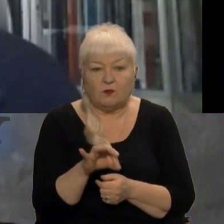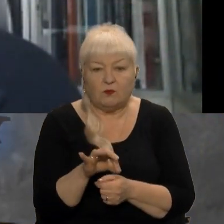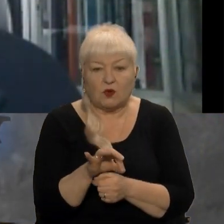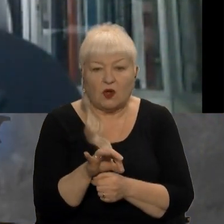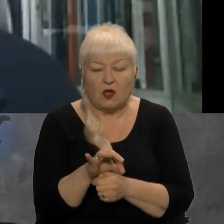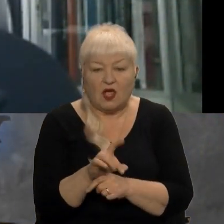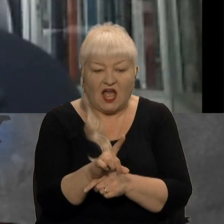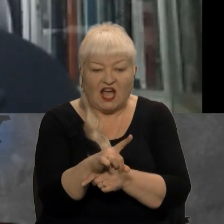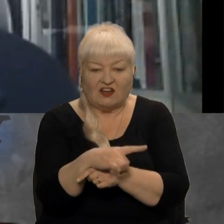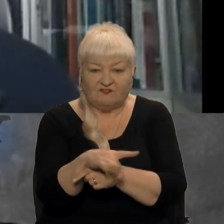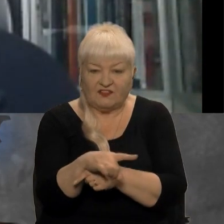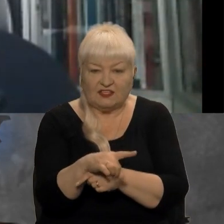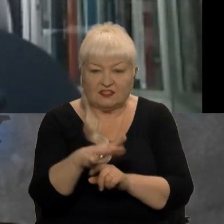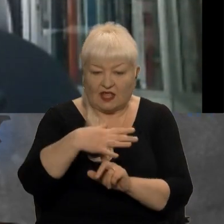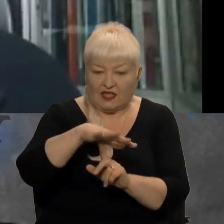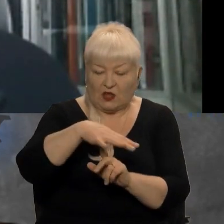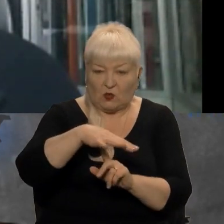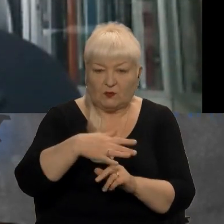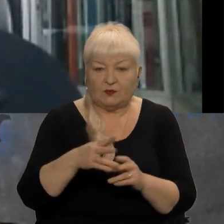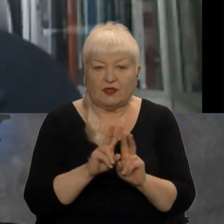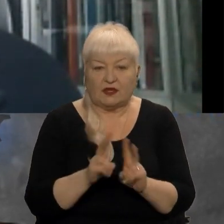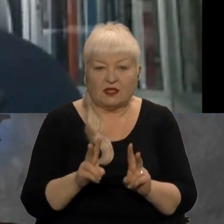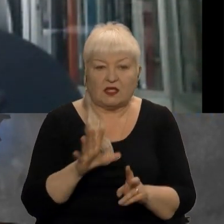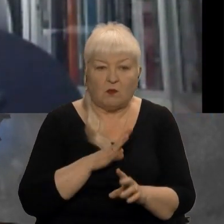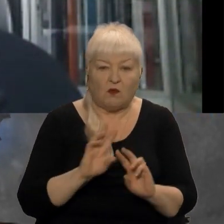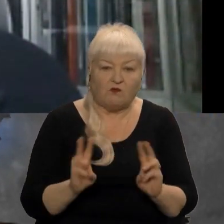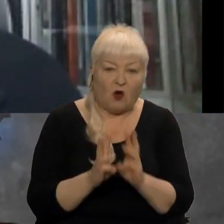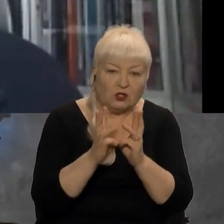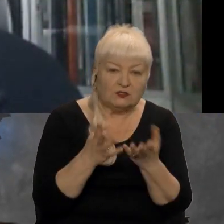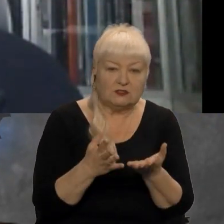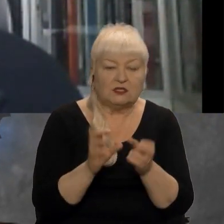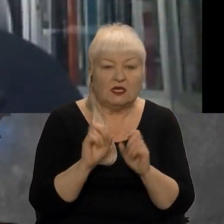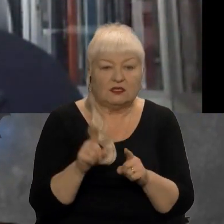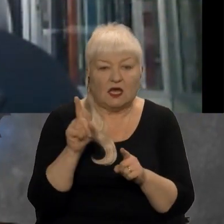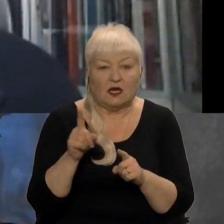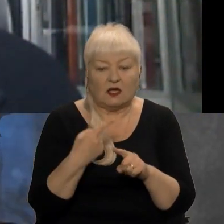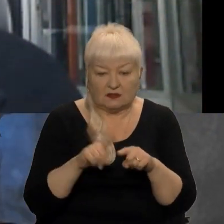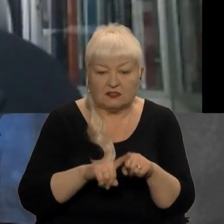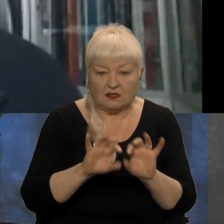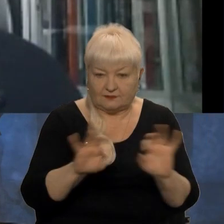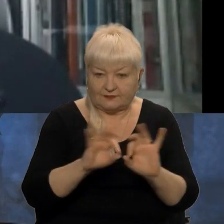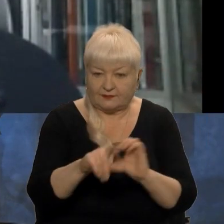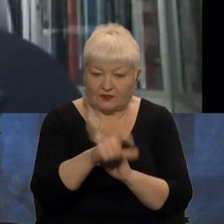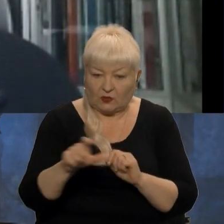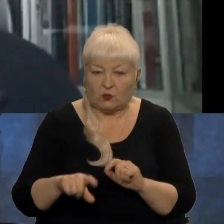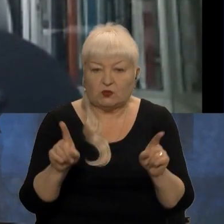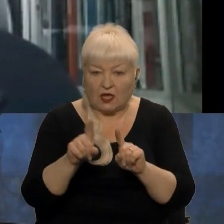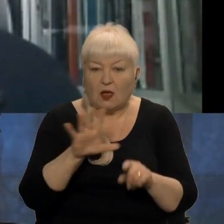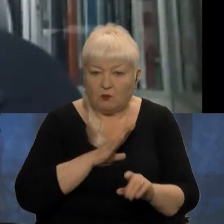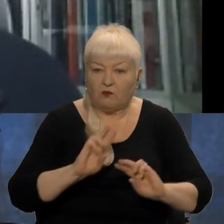гелікоптера, який або був в вогні, або, як вони це описували, що він начебто горів.